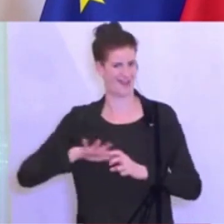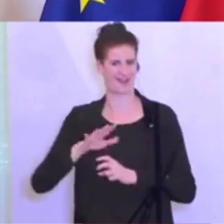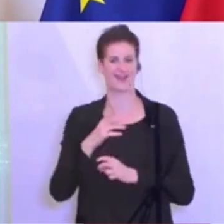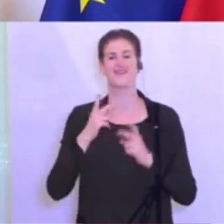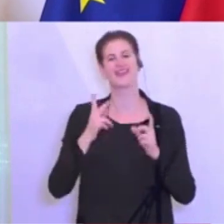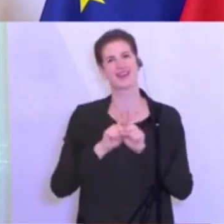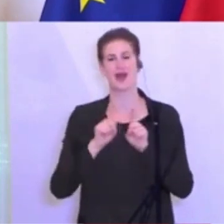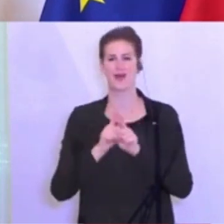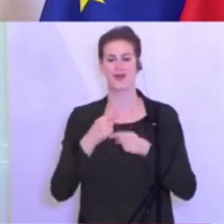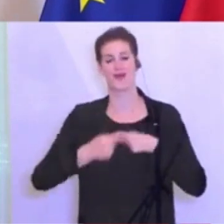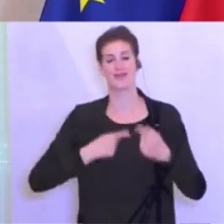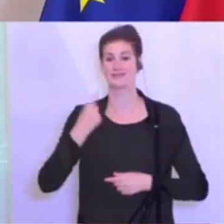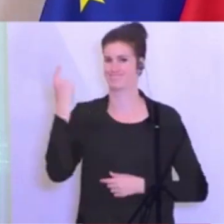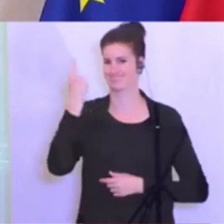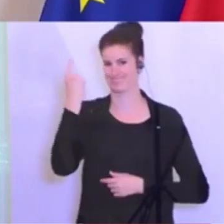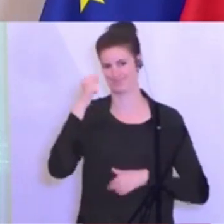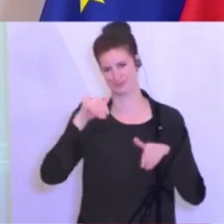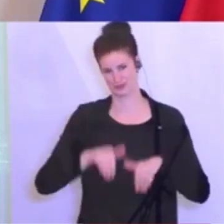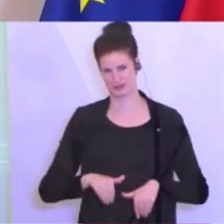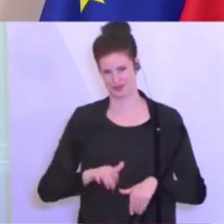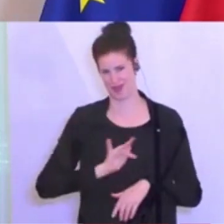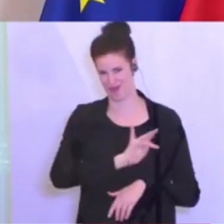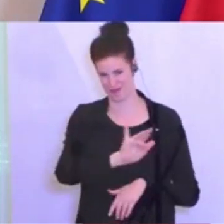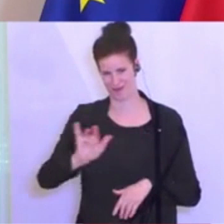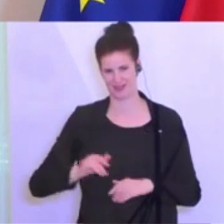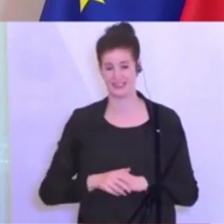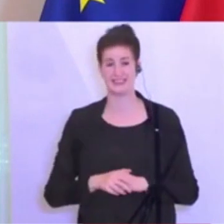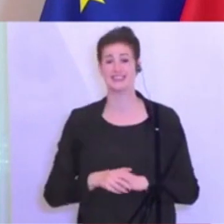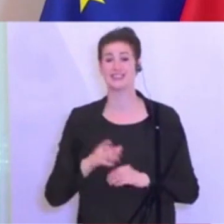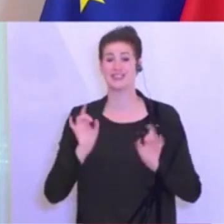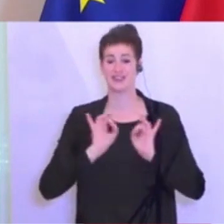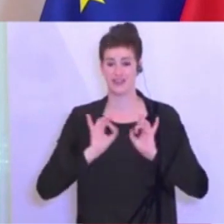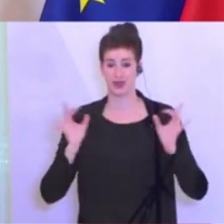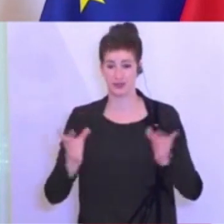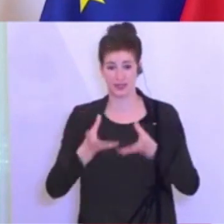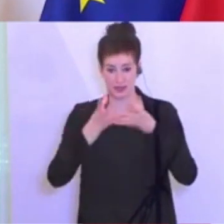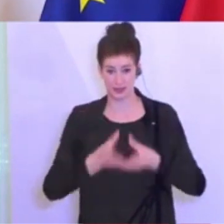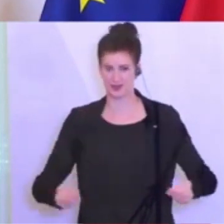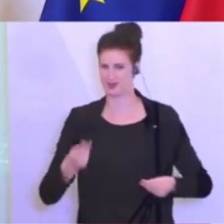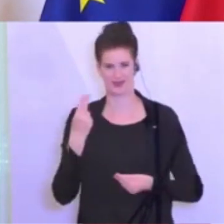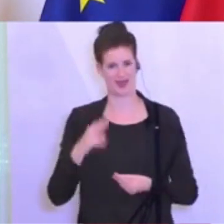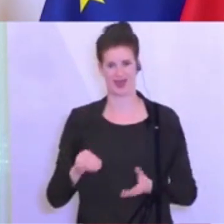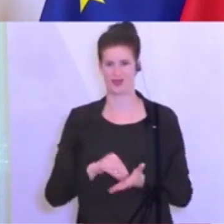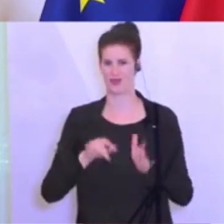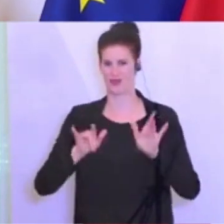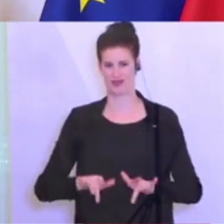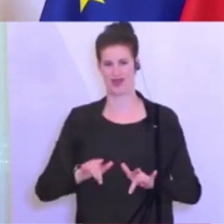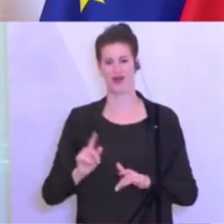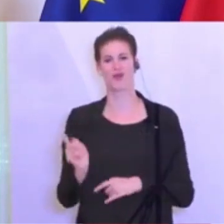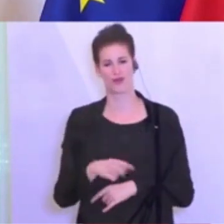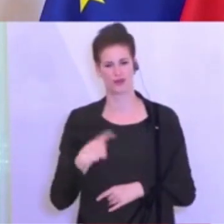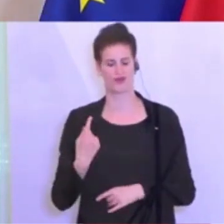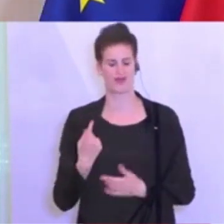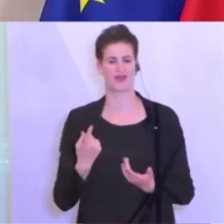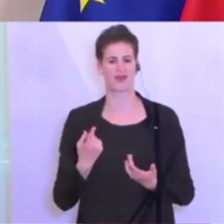der Mahner zu sein in Verstärkung des Gesundheitsministers. Wir haben das Virus noch nicht ausgerottet, es ist weiterhin da und wir haben es in der Hand durch